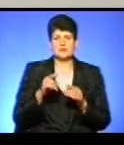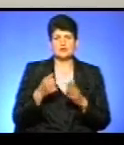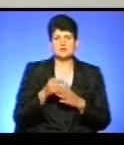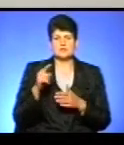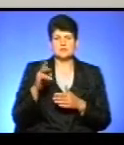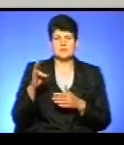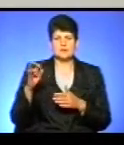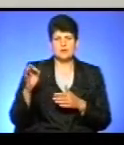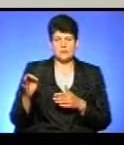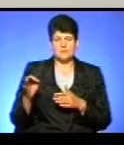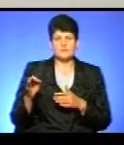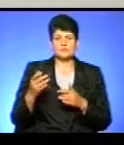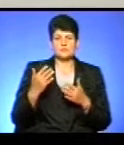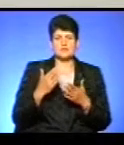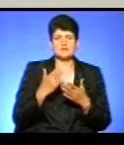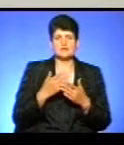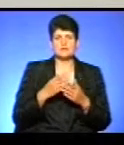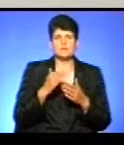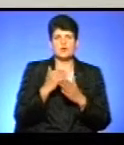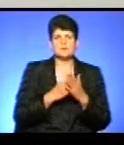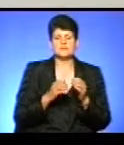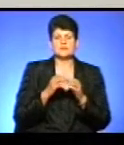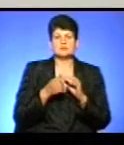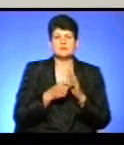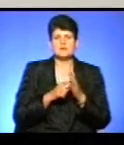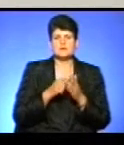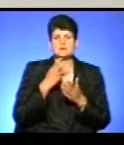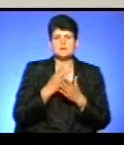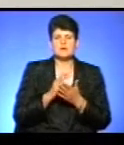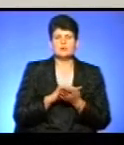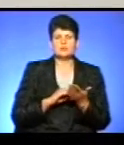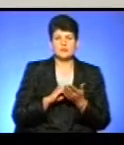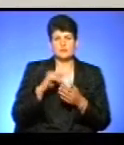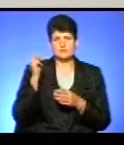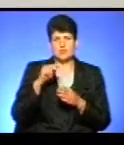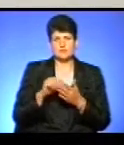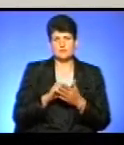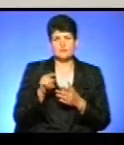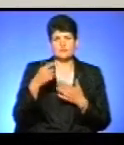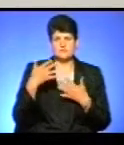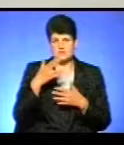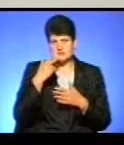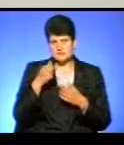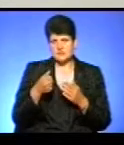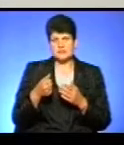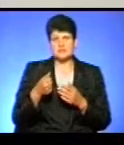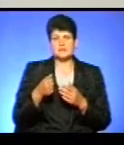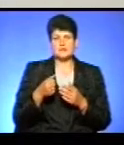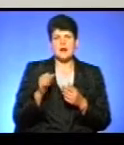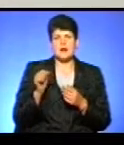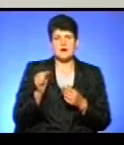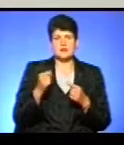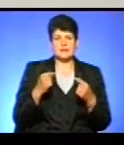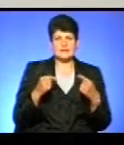-незалежного оцінювання. Ось яка програма в 10-му класі передбачає повторення навчального матеріалу, вони до цього вже звикли з 9-го класу, а